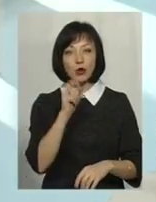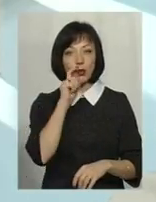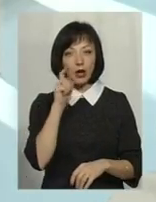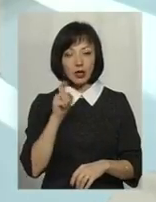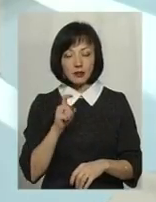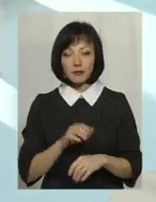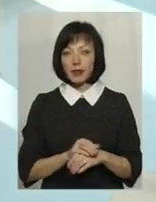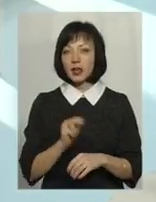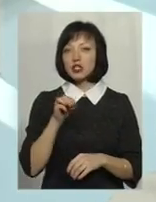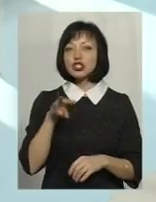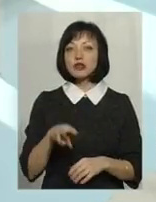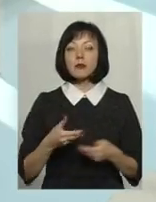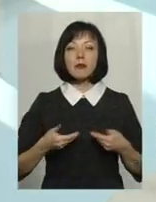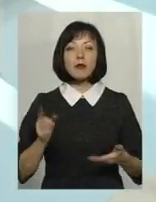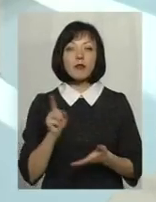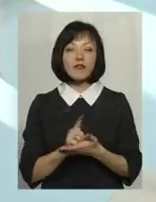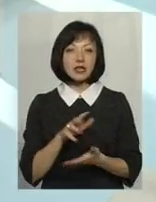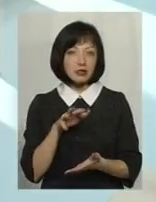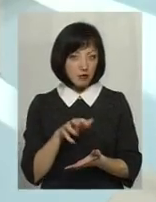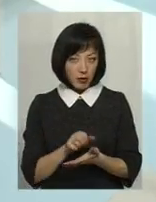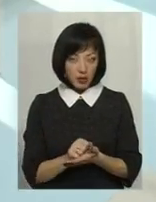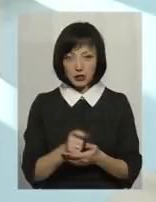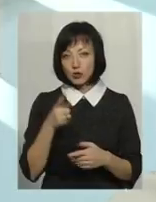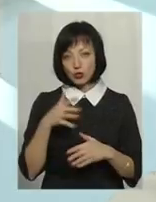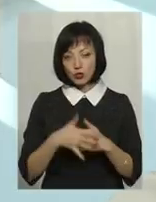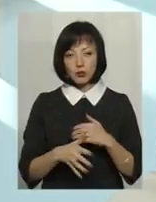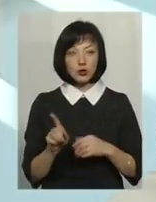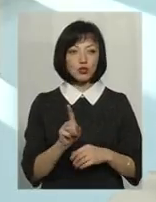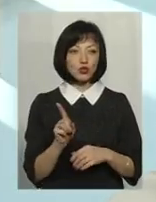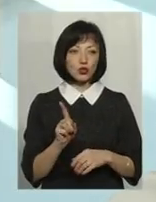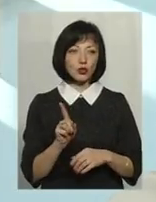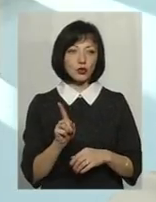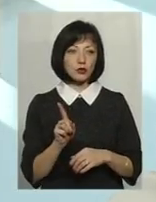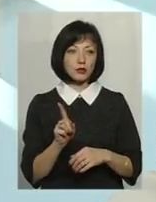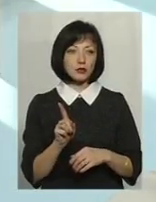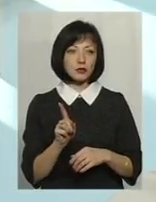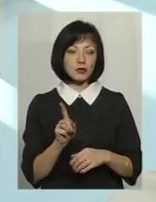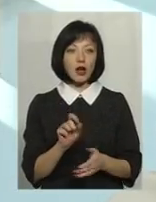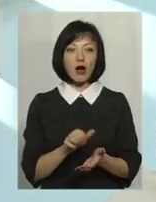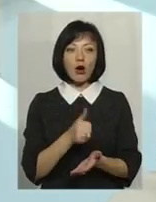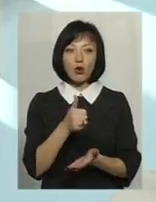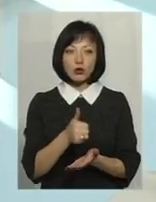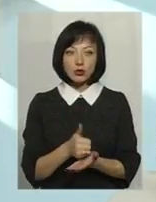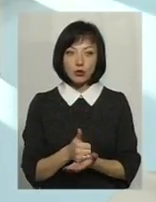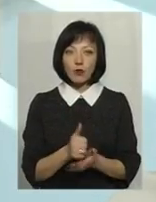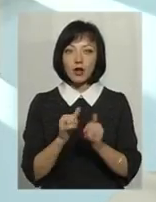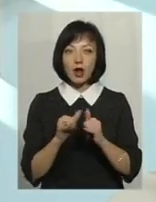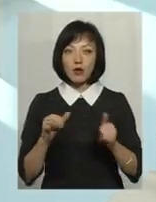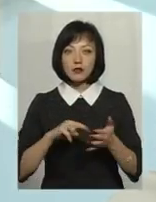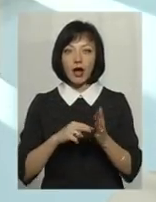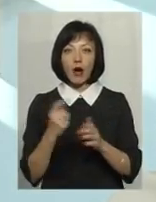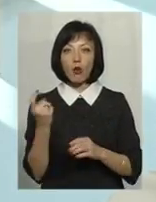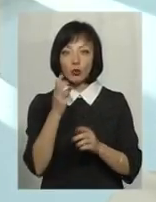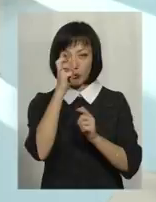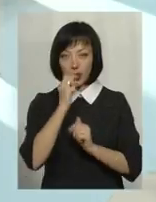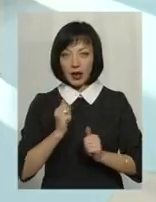Чим саме ми повинні займатися? Зрозуміло, що ми розуміємо, що основою для розвитку економіки країни в цілому,